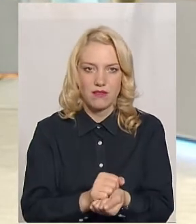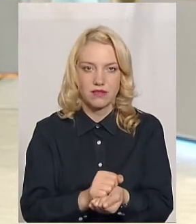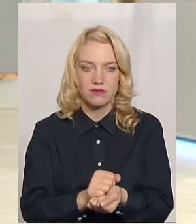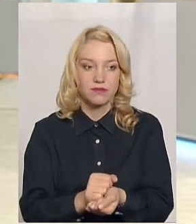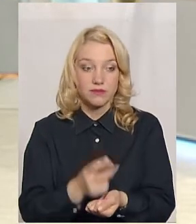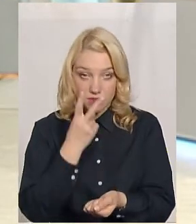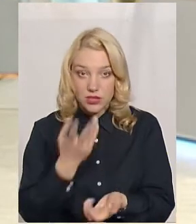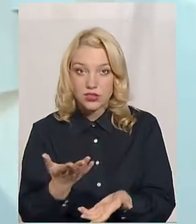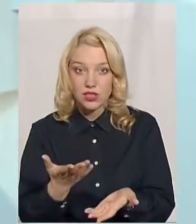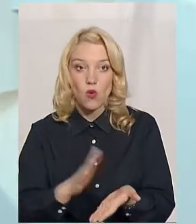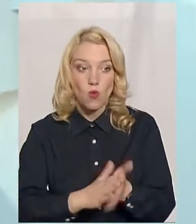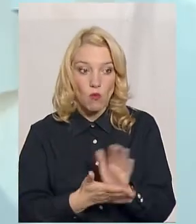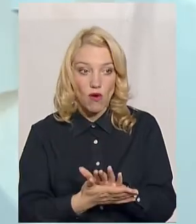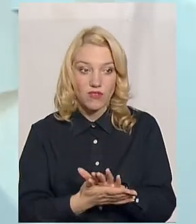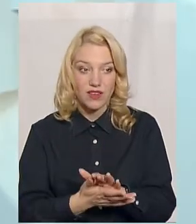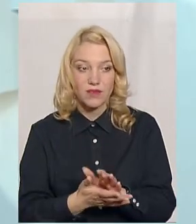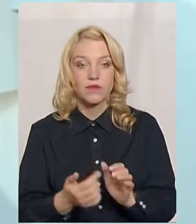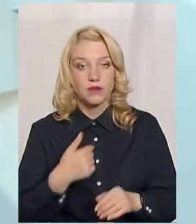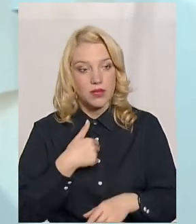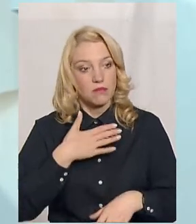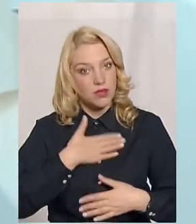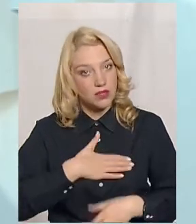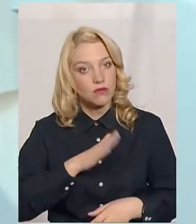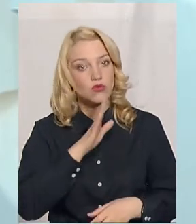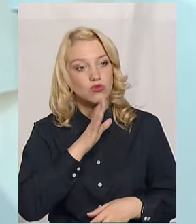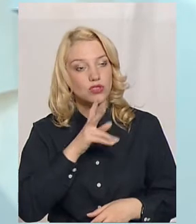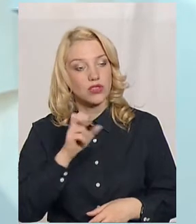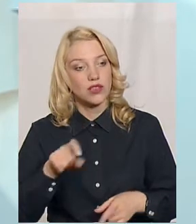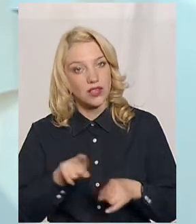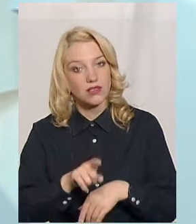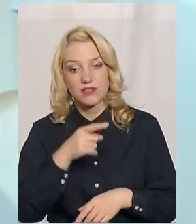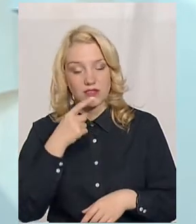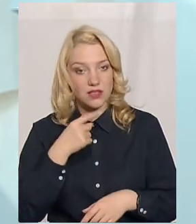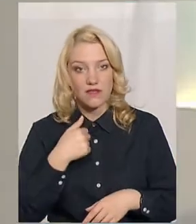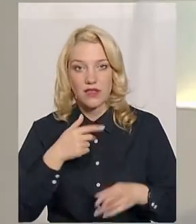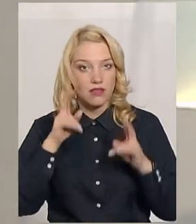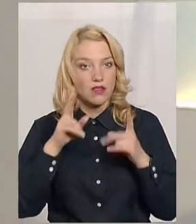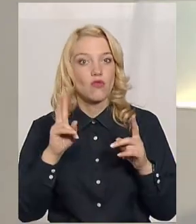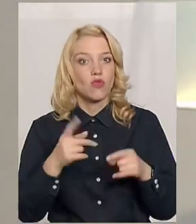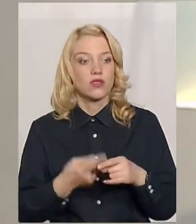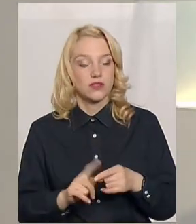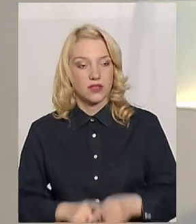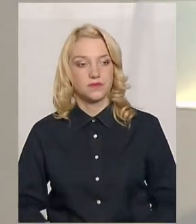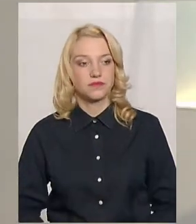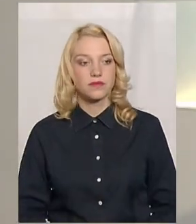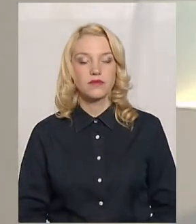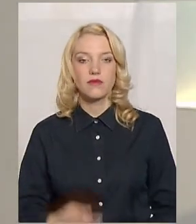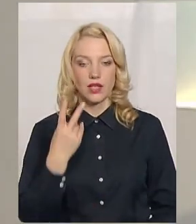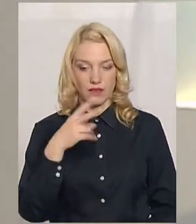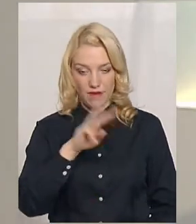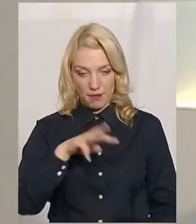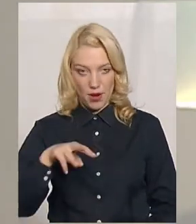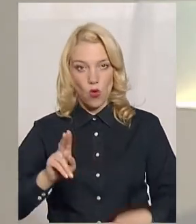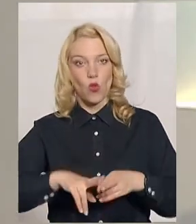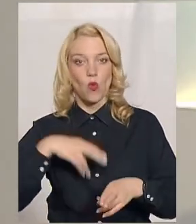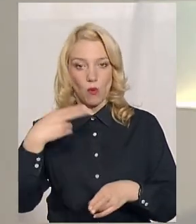бачите умови. Ну, приємно, що пацієнтка так сказала, я не знав. Два мільйони компенсували,